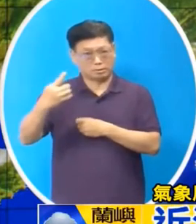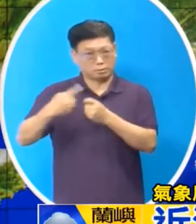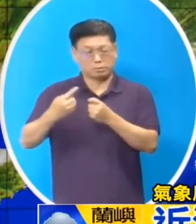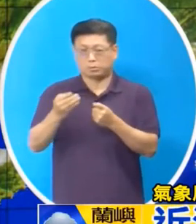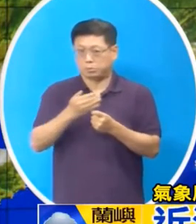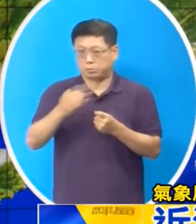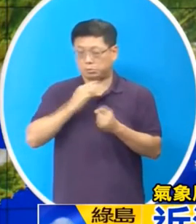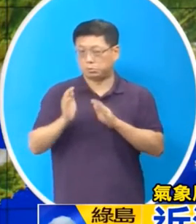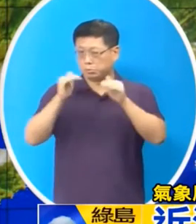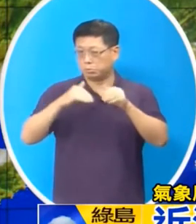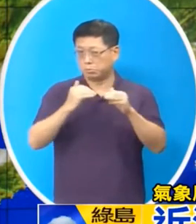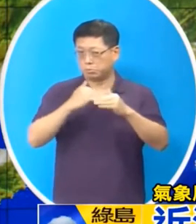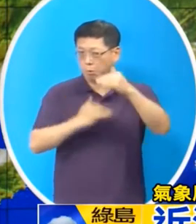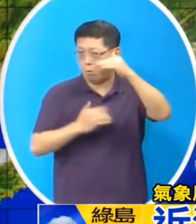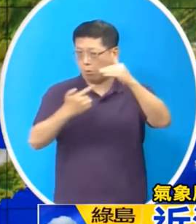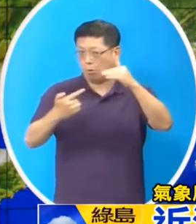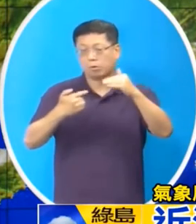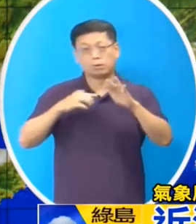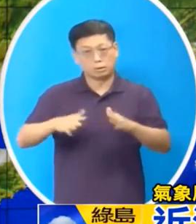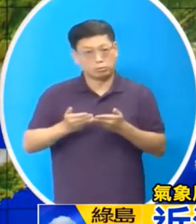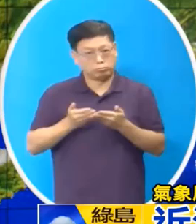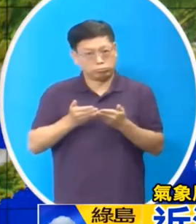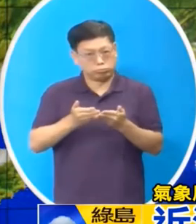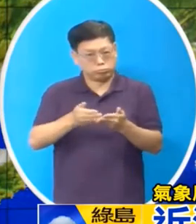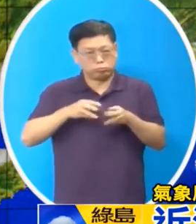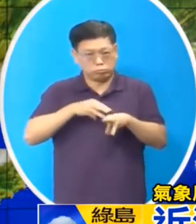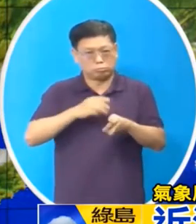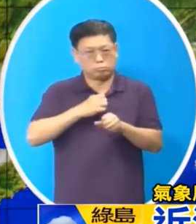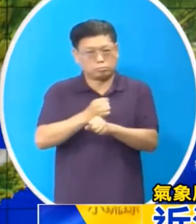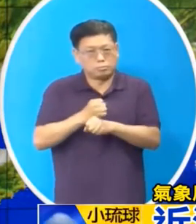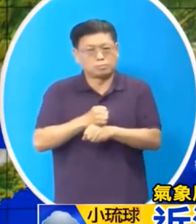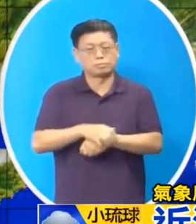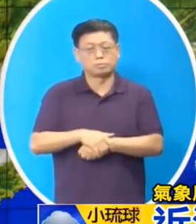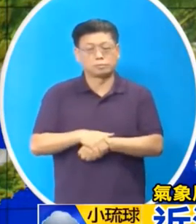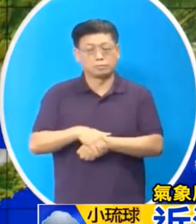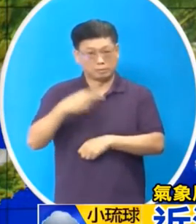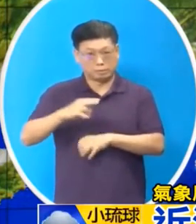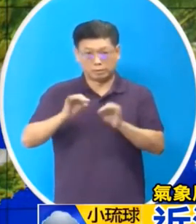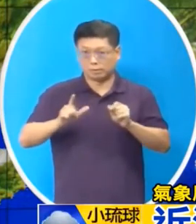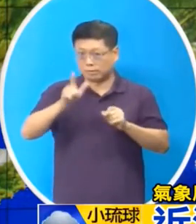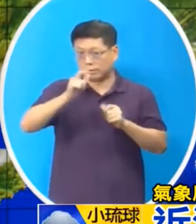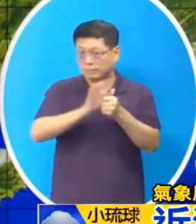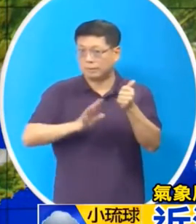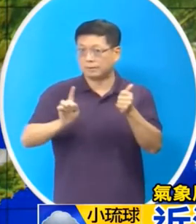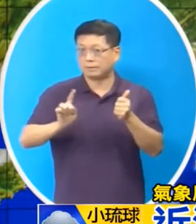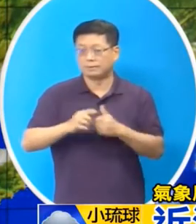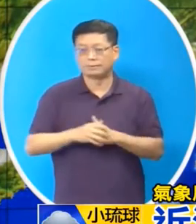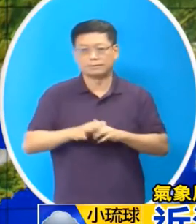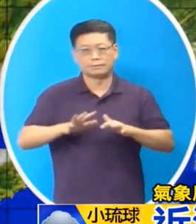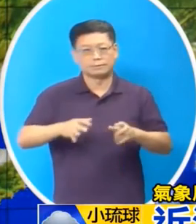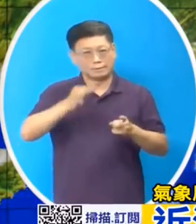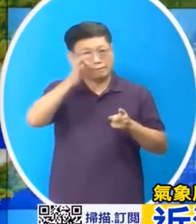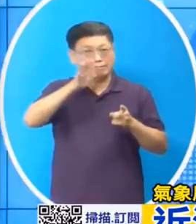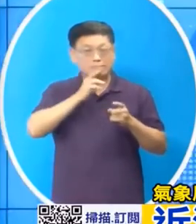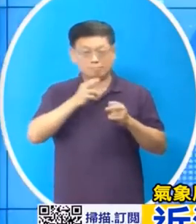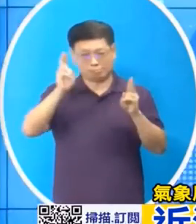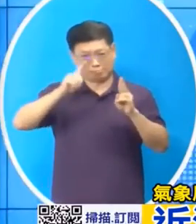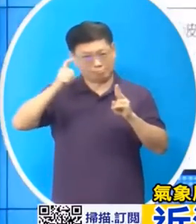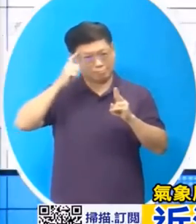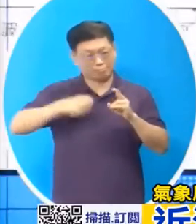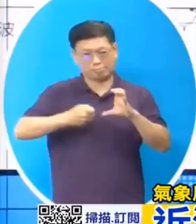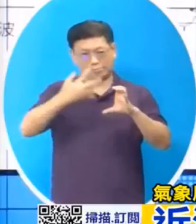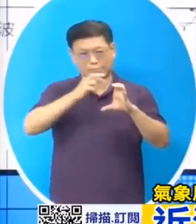今天明天两天海面上最后活动要特别的小心至于陆地上的影响我们先来看看雷达资料